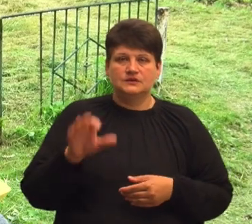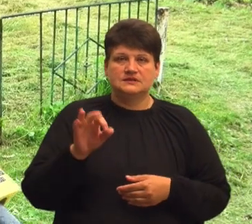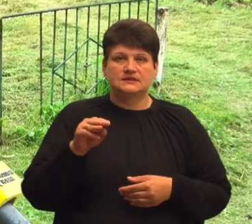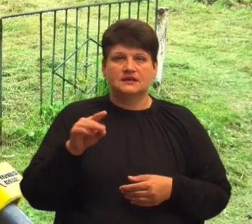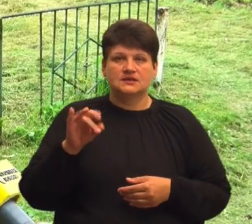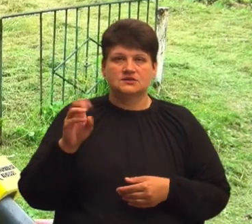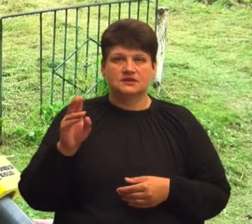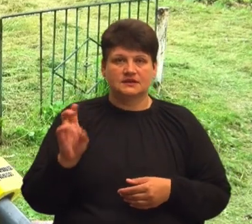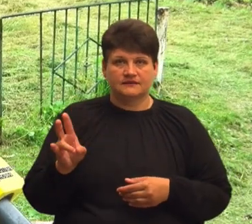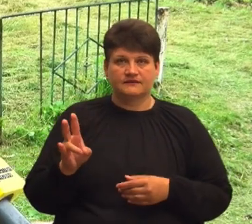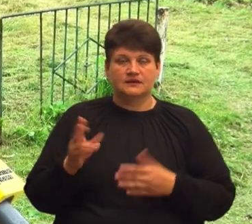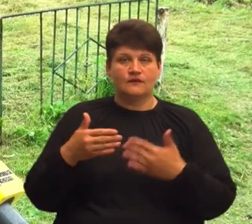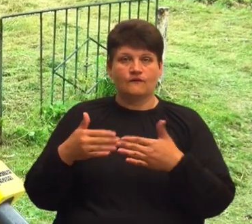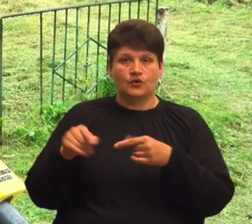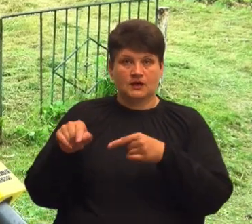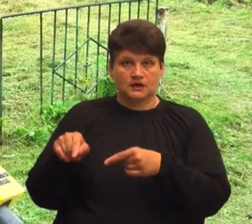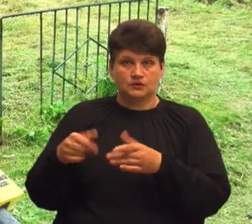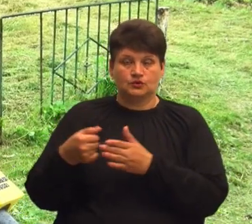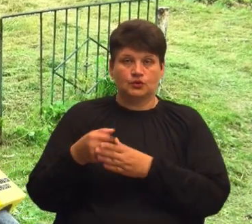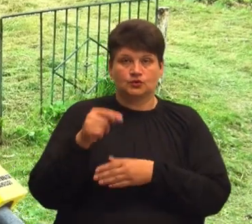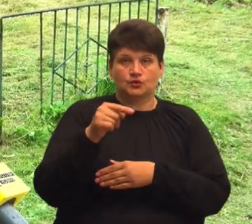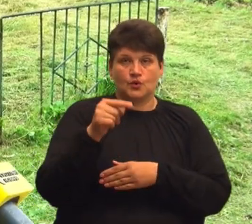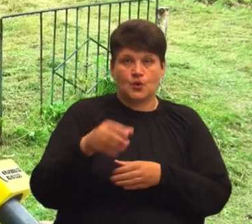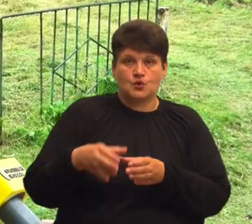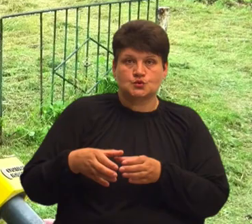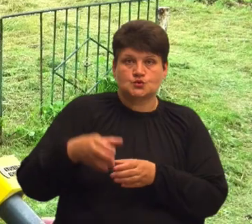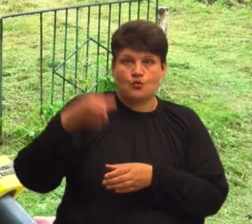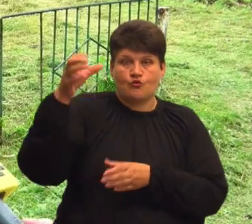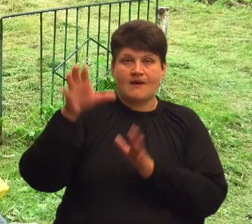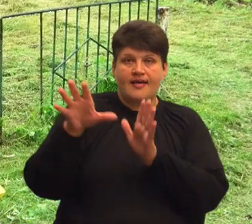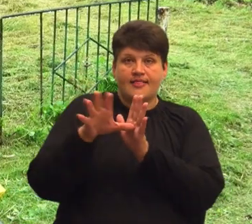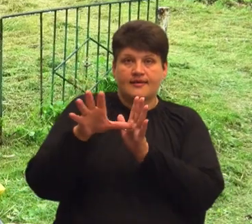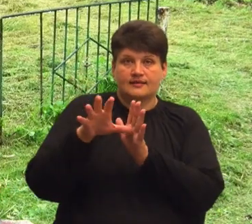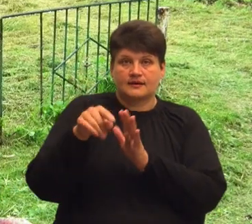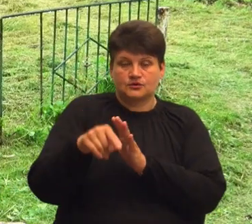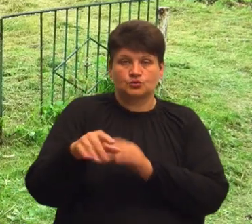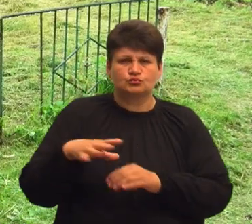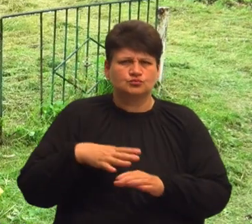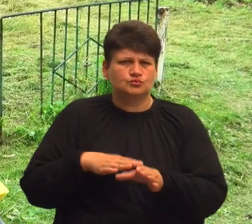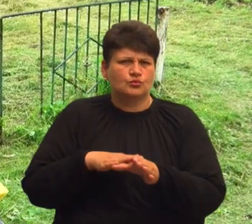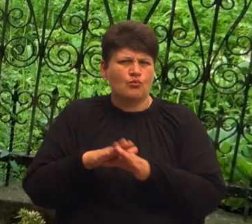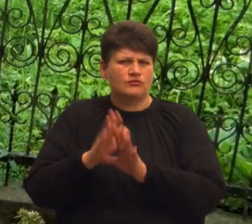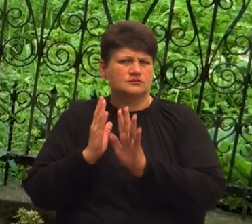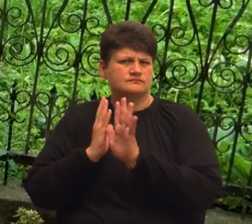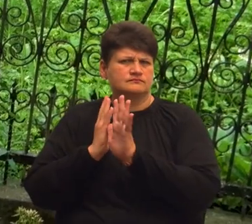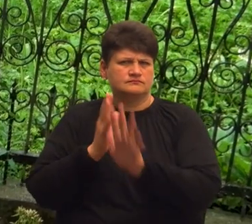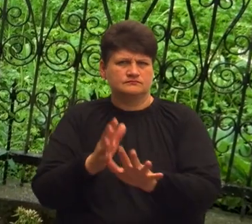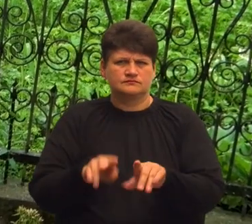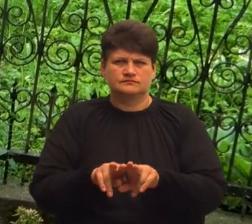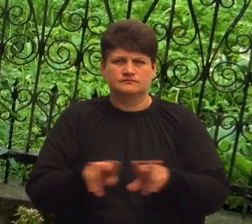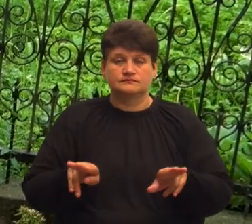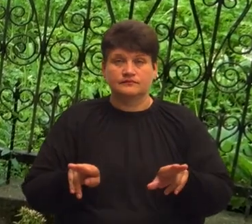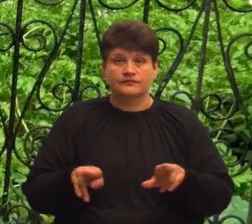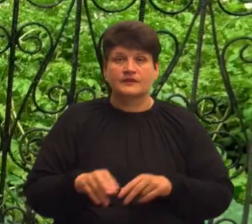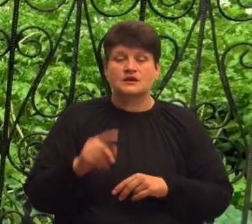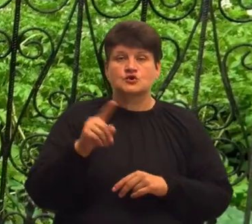до того стовба електричного був суцільний плід, такий, як отут. Зоя Демків